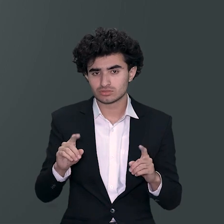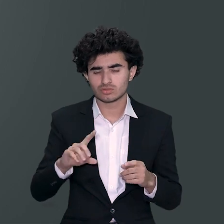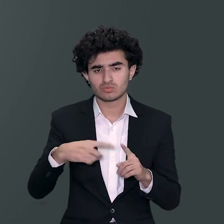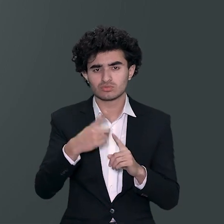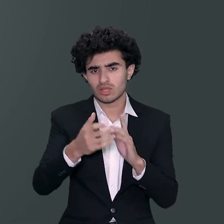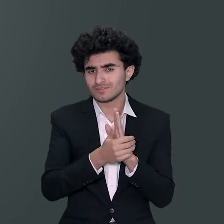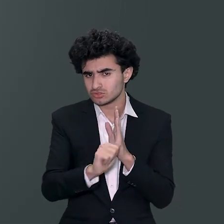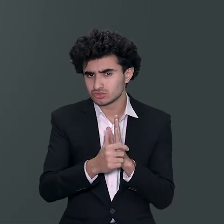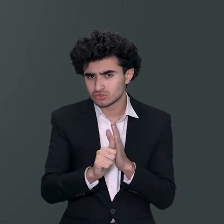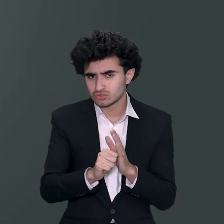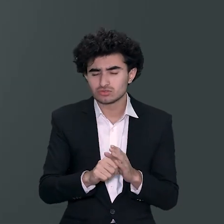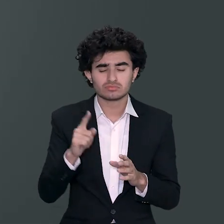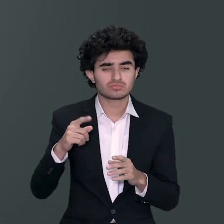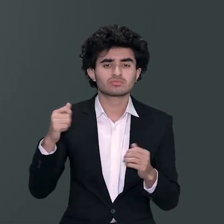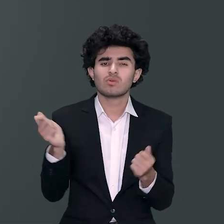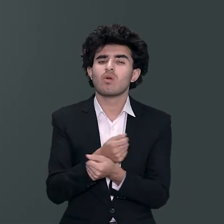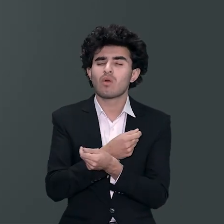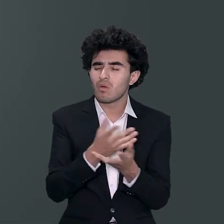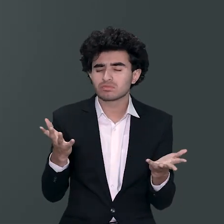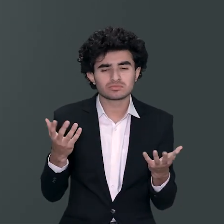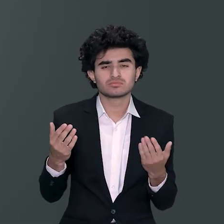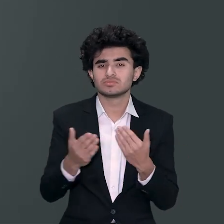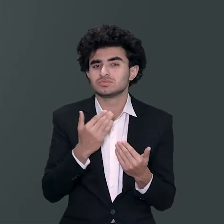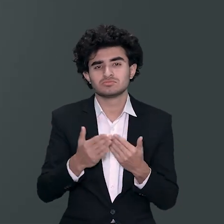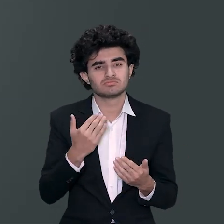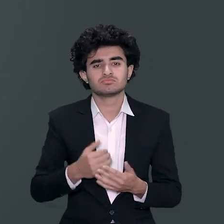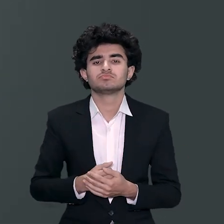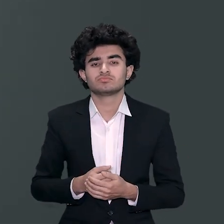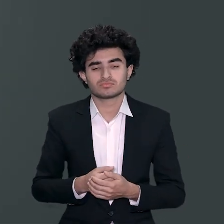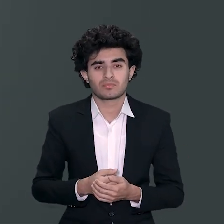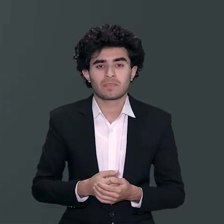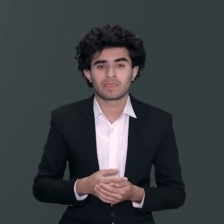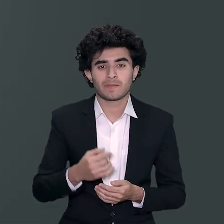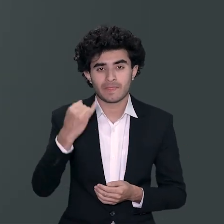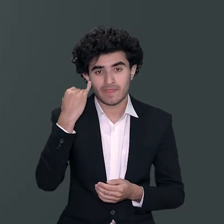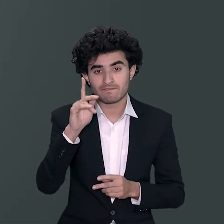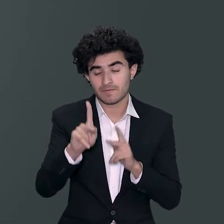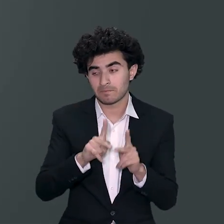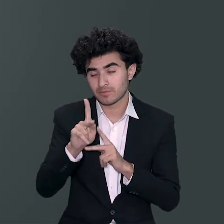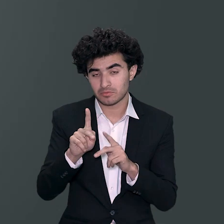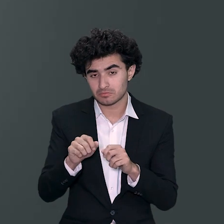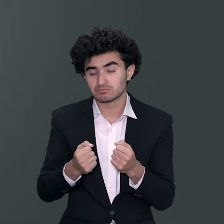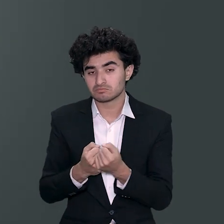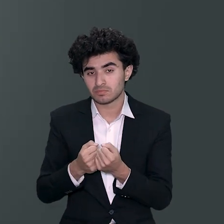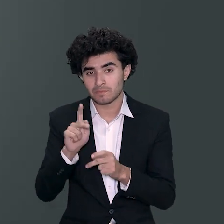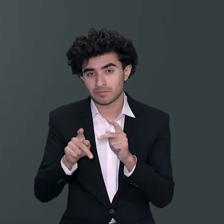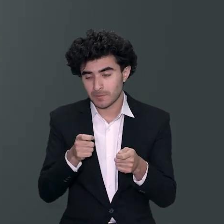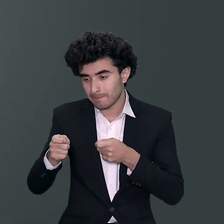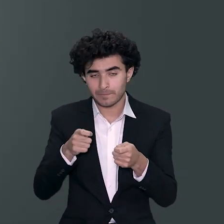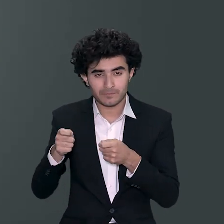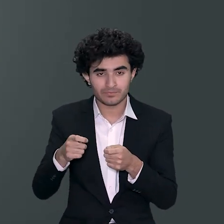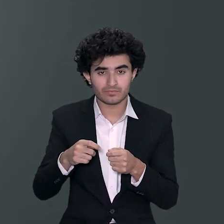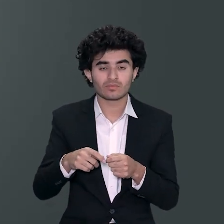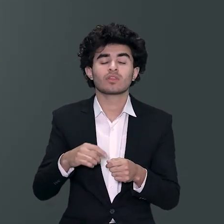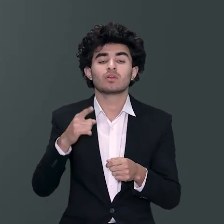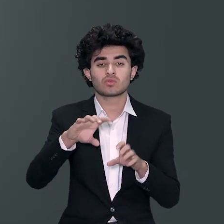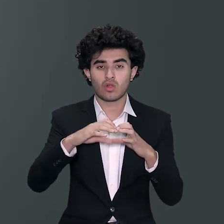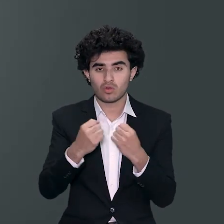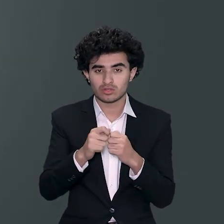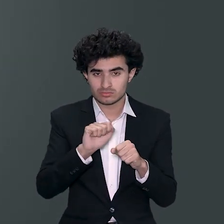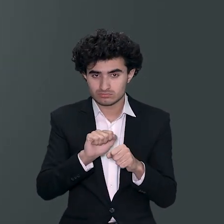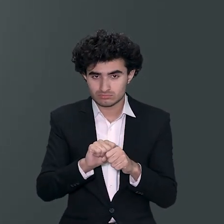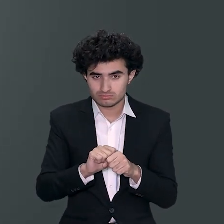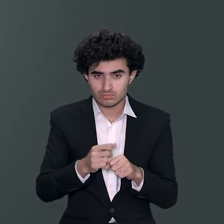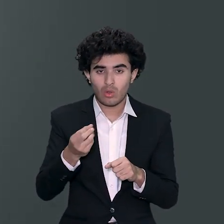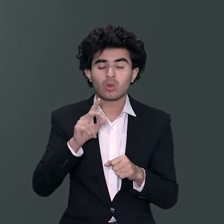ہو جو آپ کو کرٹیکل سکلز دنیا کوئی چیز مشکل نہیں چاہے آپ لوگوں کو منج